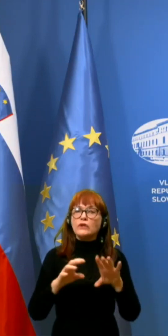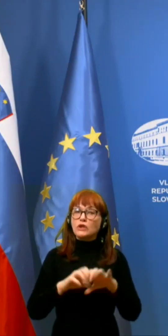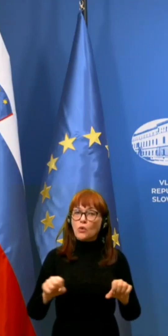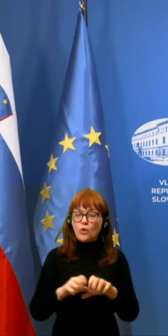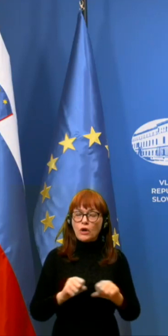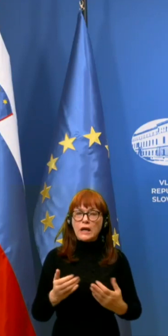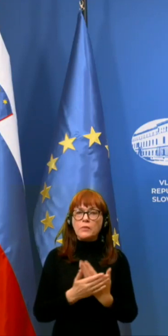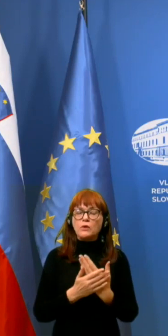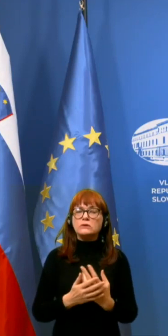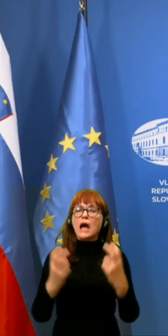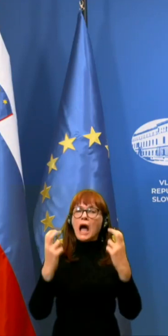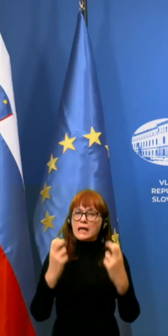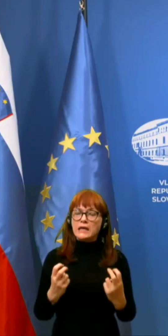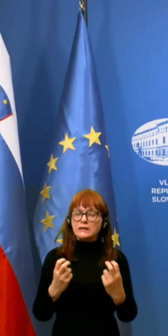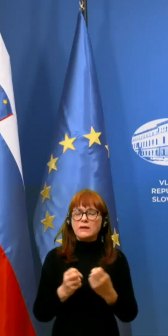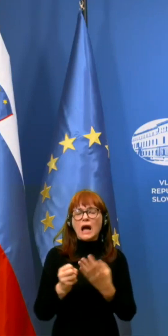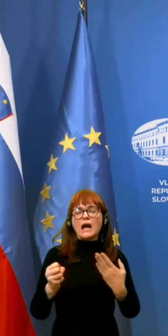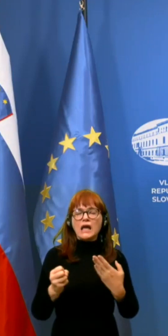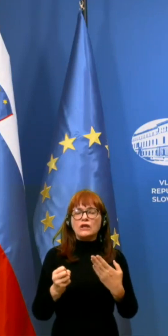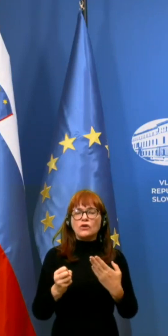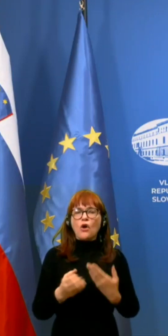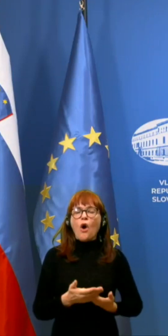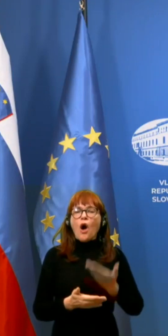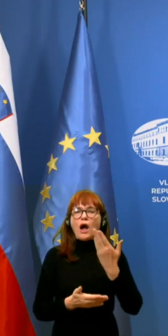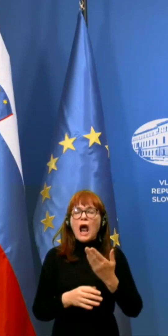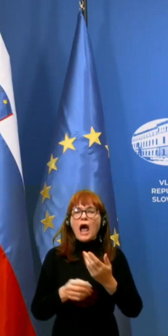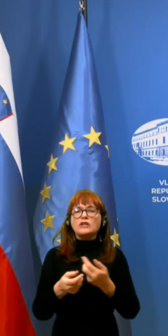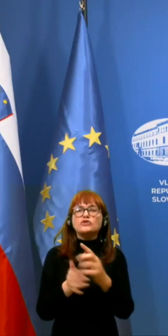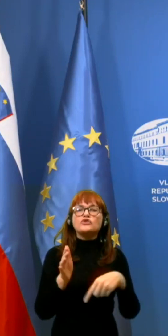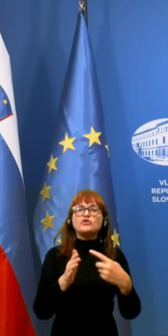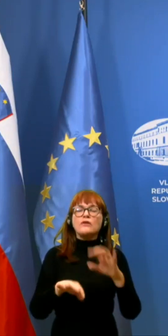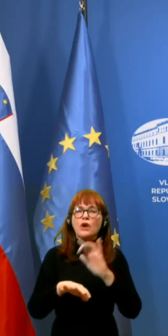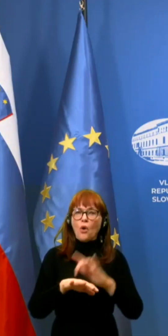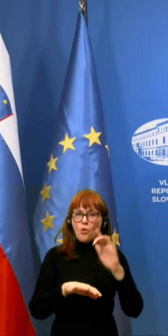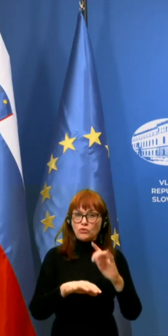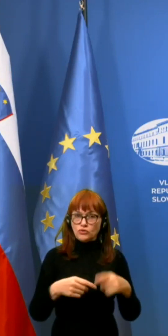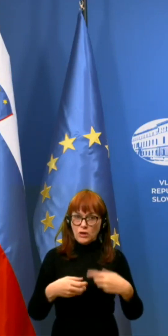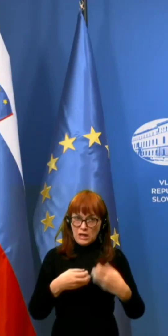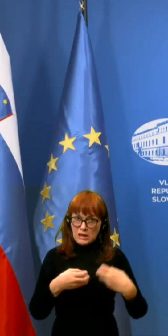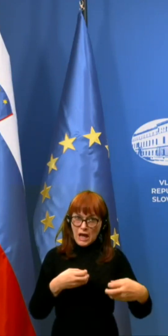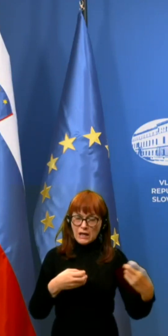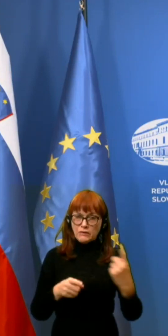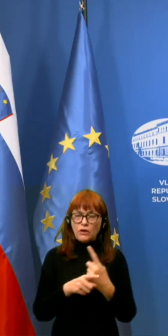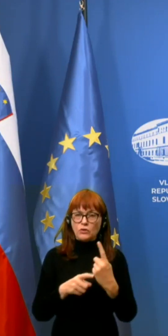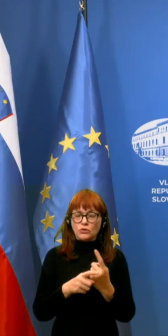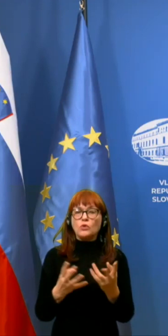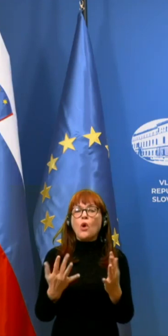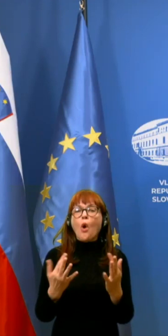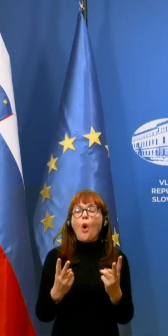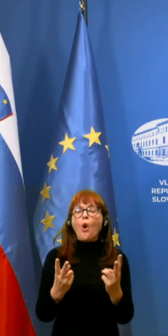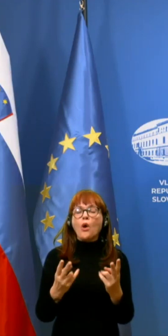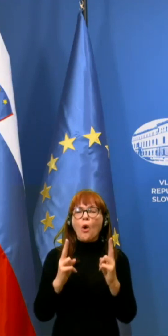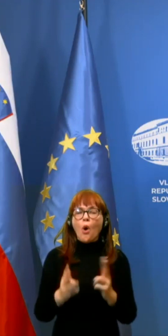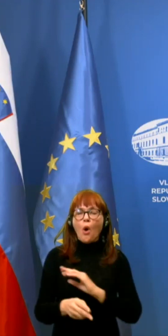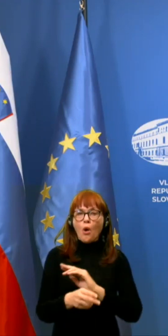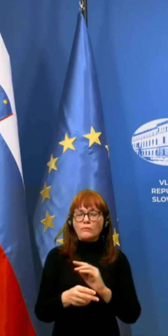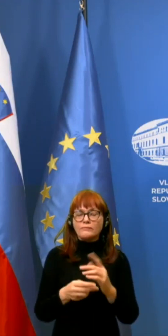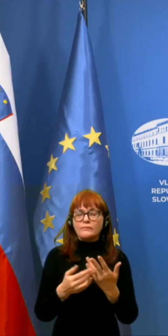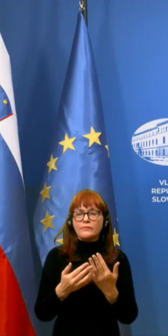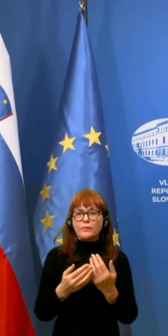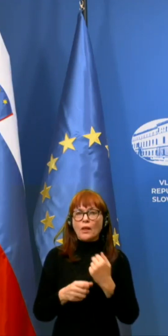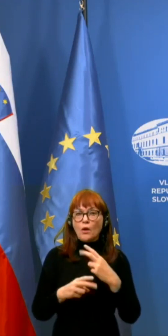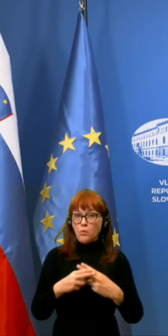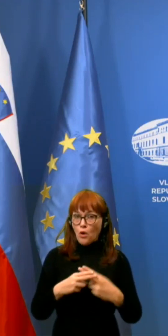za zajezitev hitre rastištevila okuženih in v nadaljevanju potencijalno obolelih, še posebej tistih,